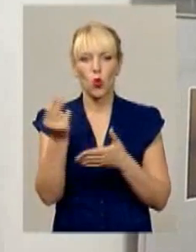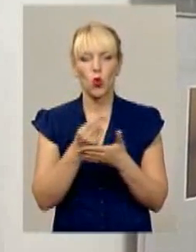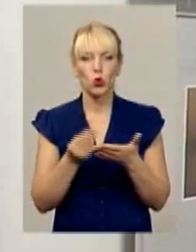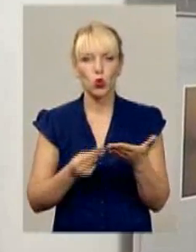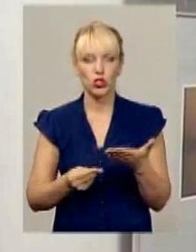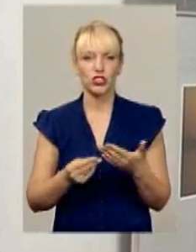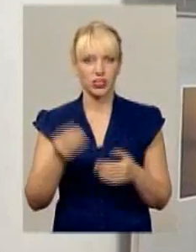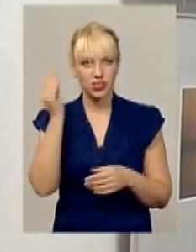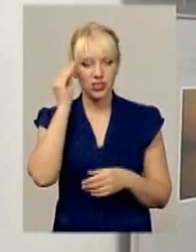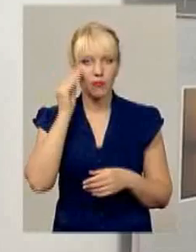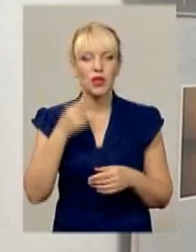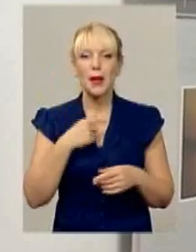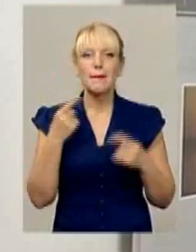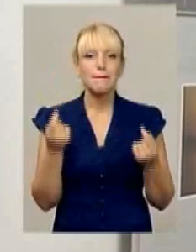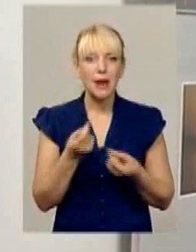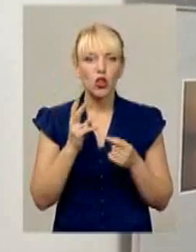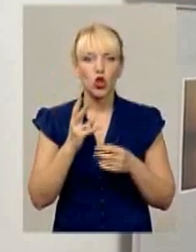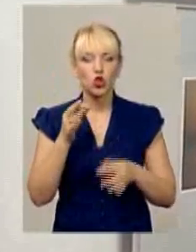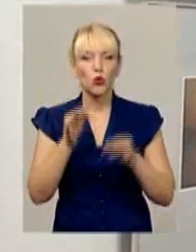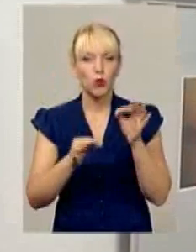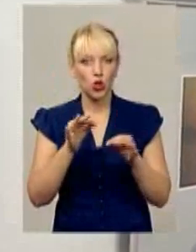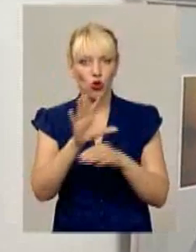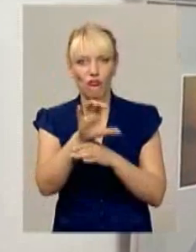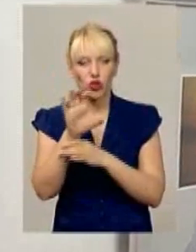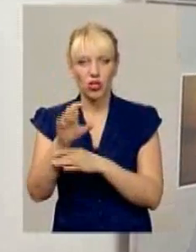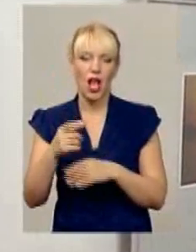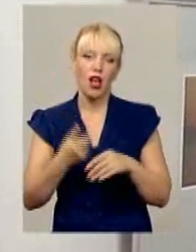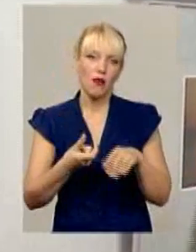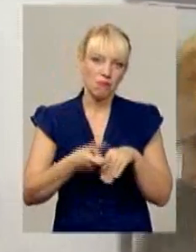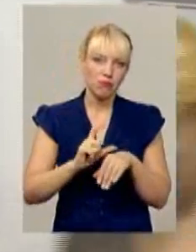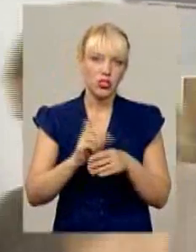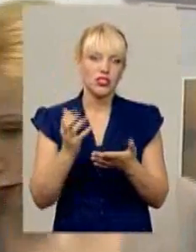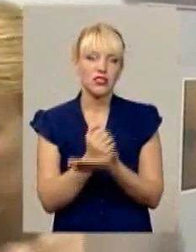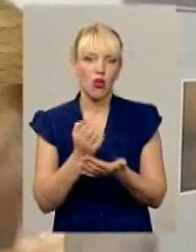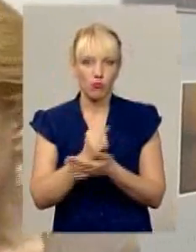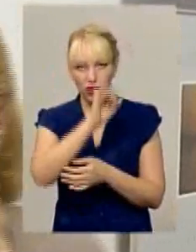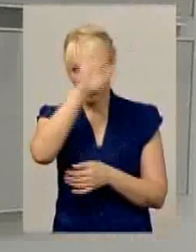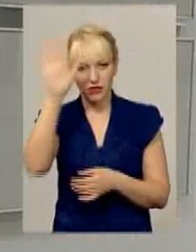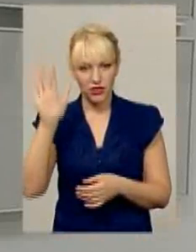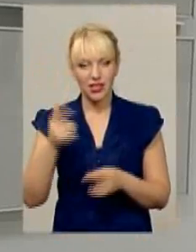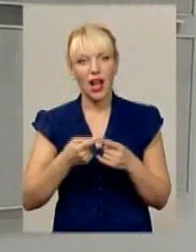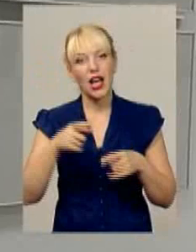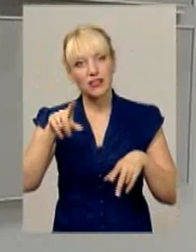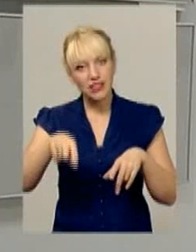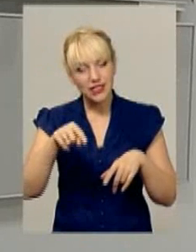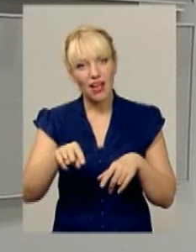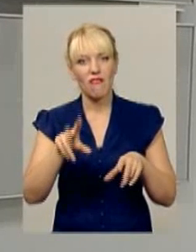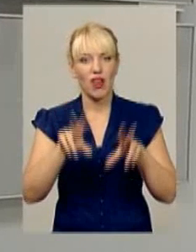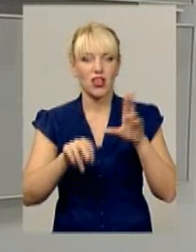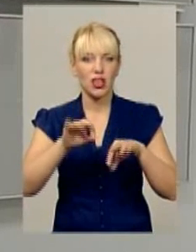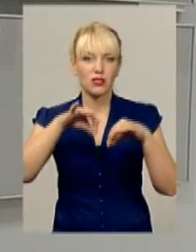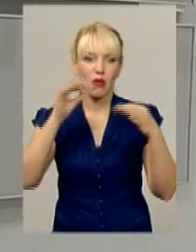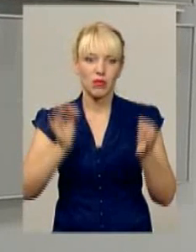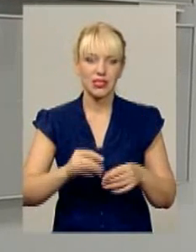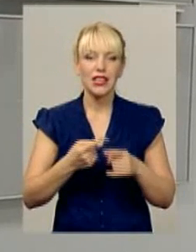мало хто фотографує пейзажі, зараз в основному фотографи бомлять весілля за гроші, а це вже мистецтво. Пейзажі у радіусі